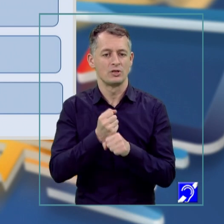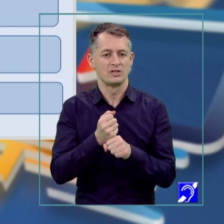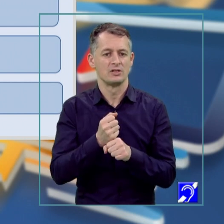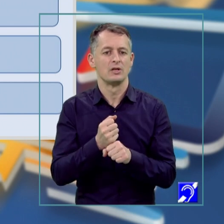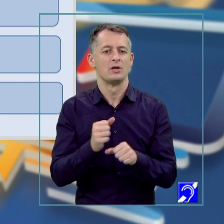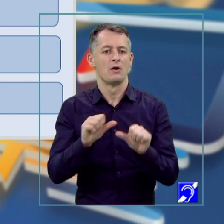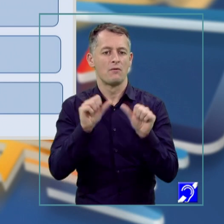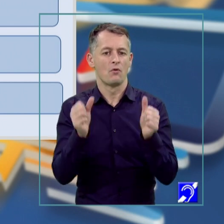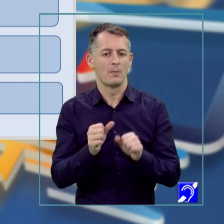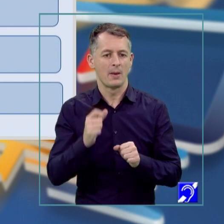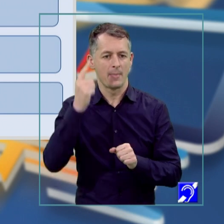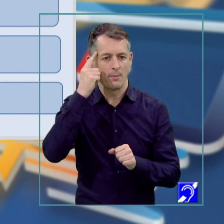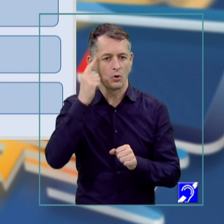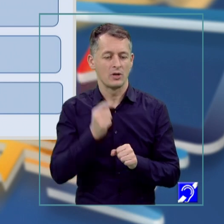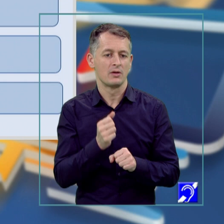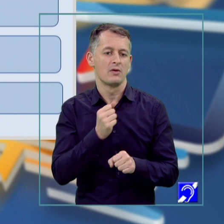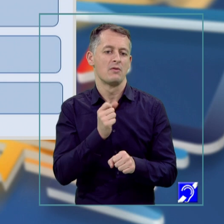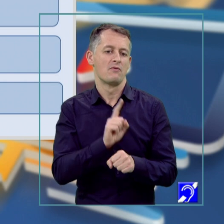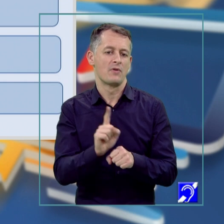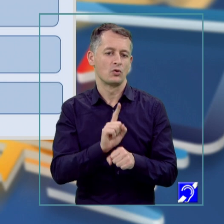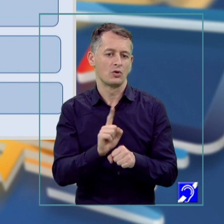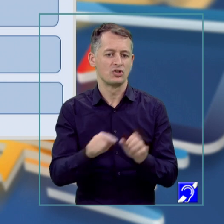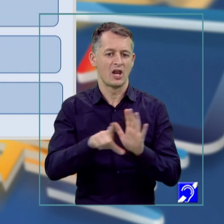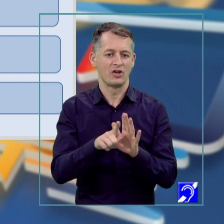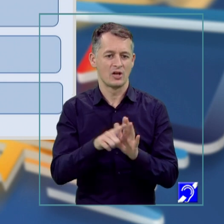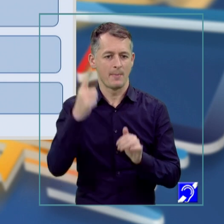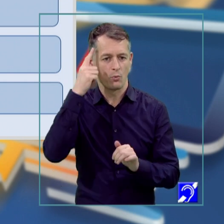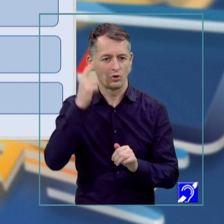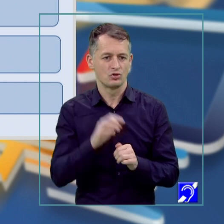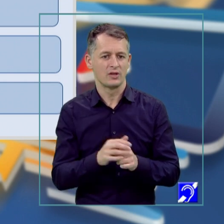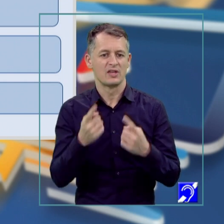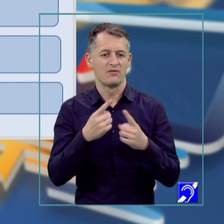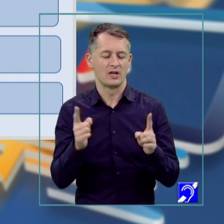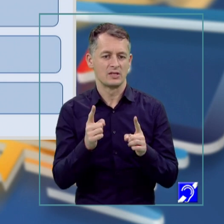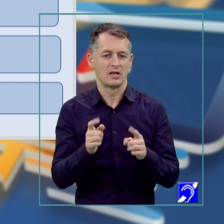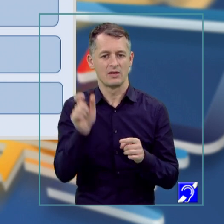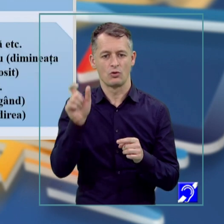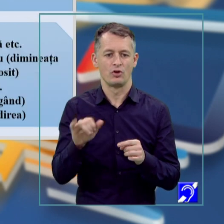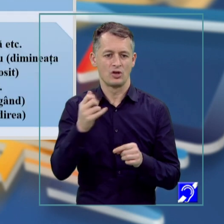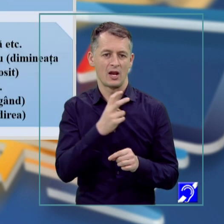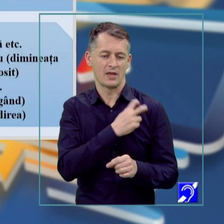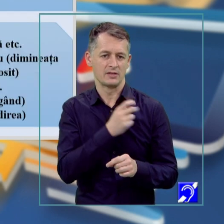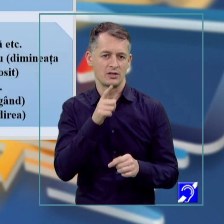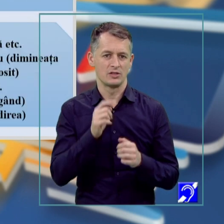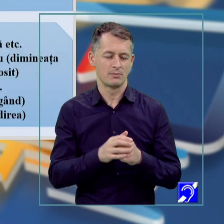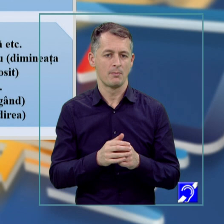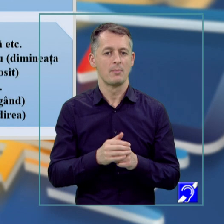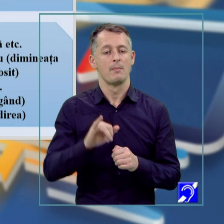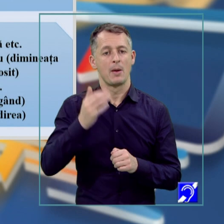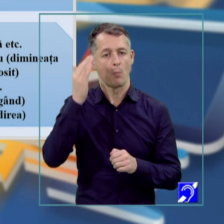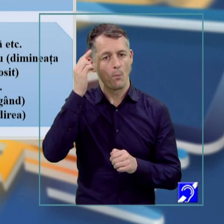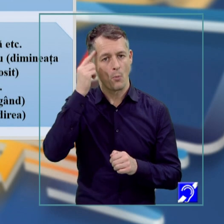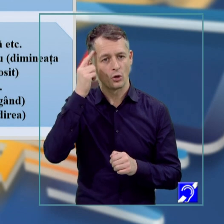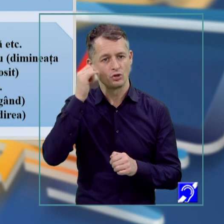factorii și legile memoriei, diferențe individuale și calități ale acesteia, și memorie și uitare. În ceea ce înseamnă